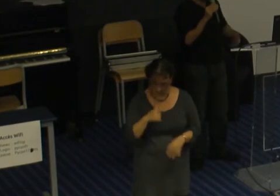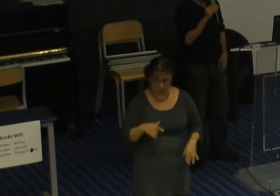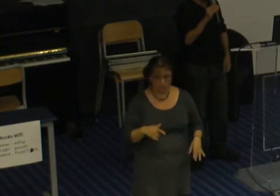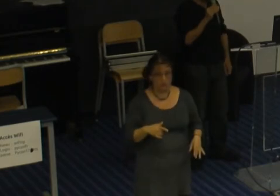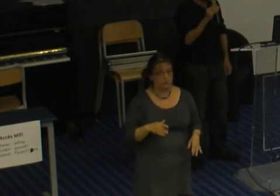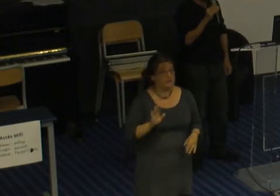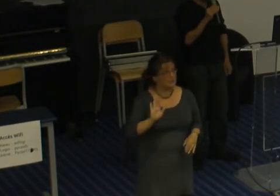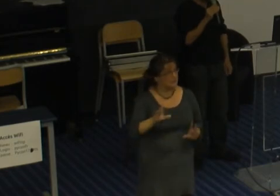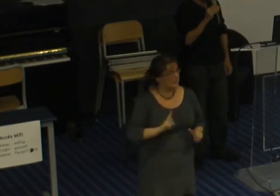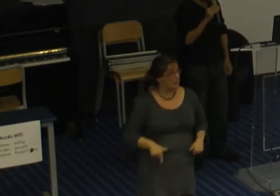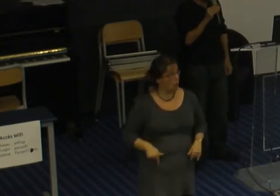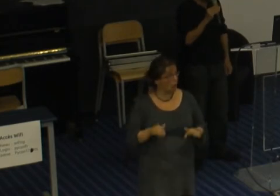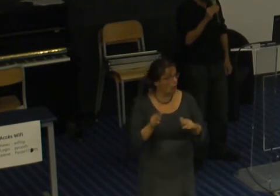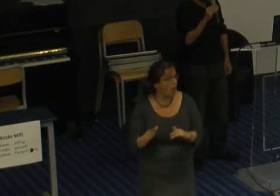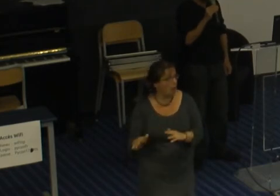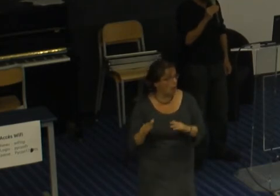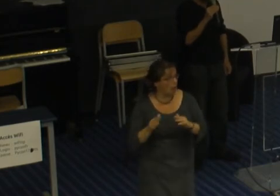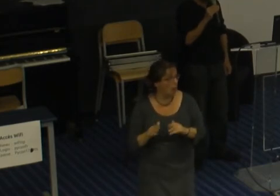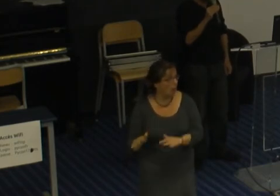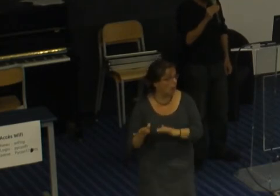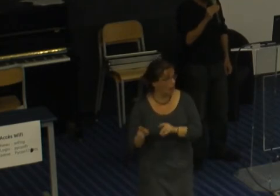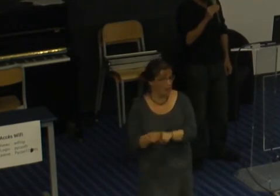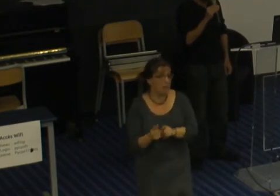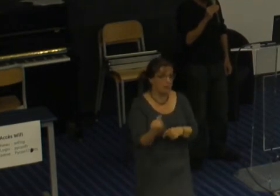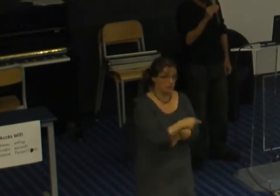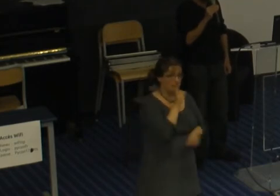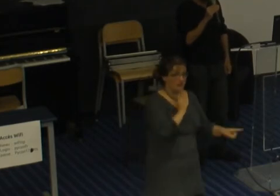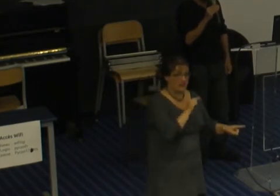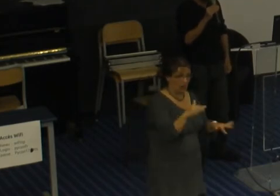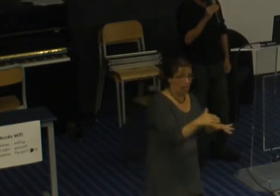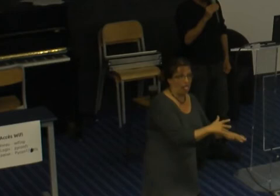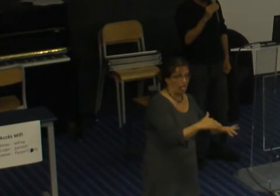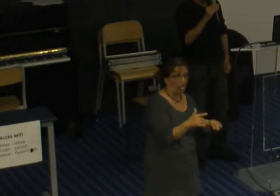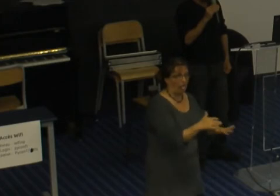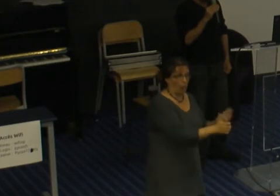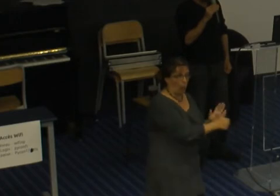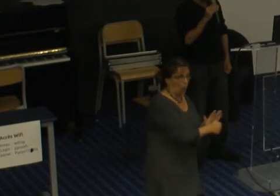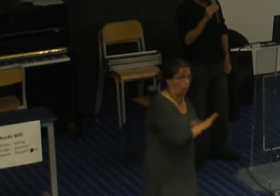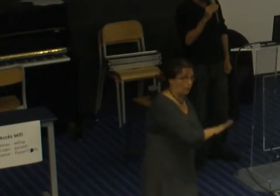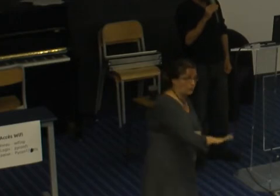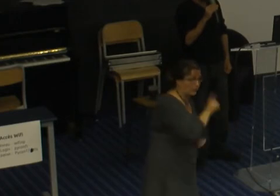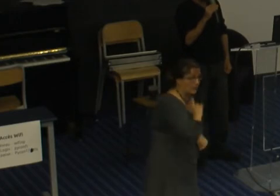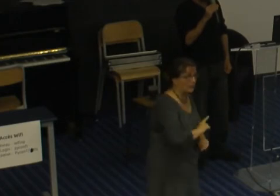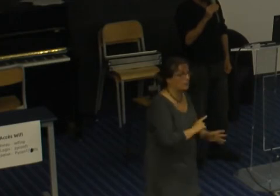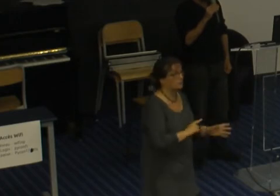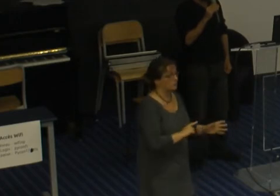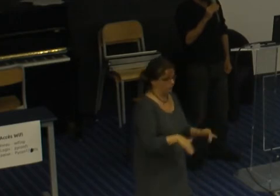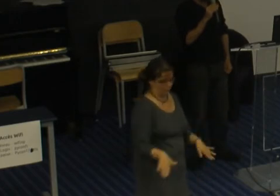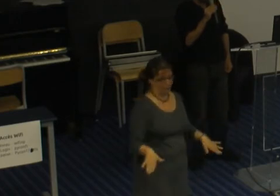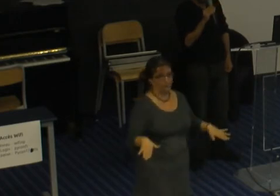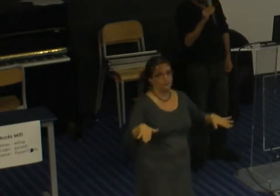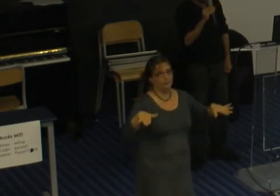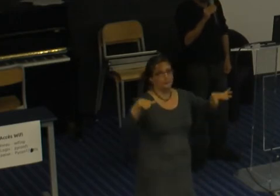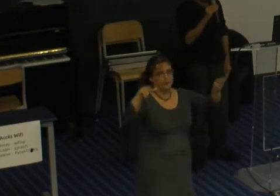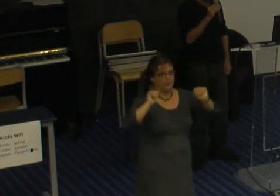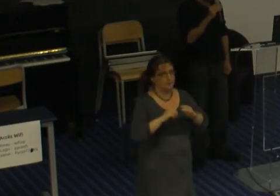on lui assimile ça et puis pareil pour les filles qui assimile ces clichés et puis après on s'étonne ben plus tard qu'il y a des